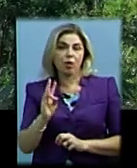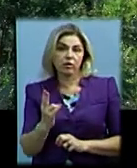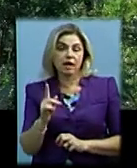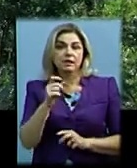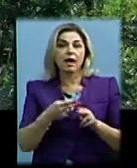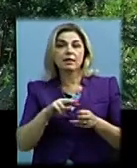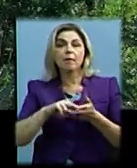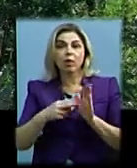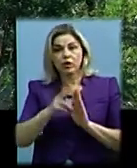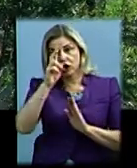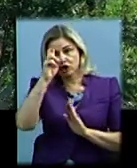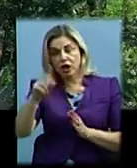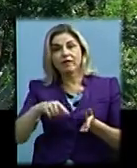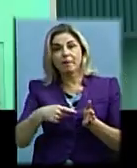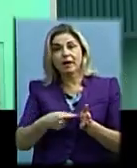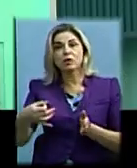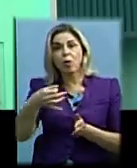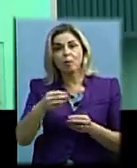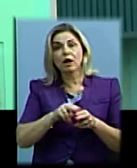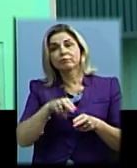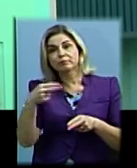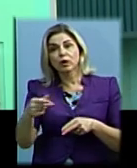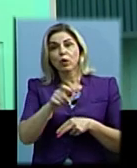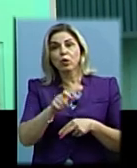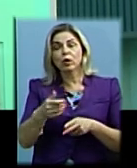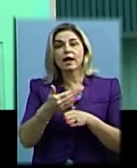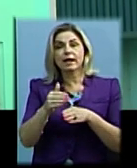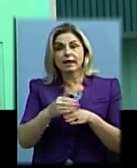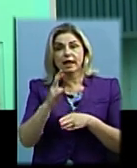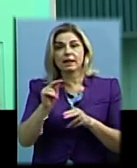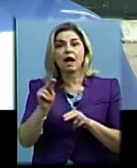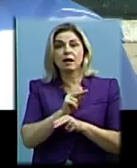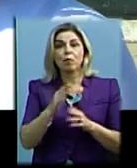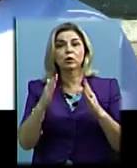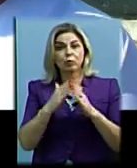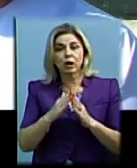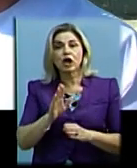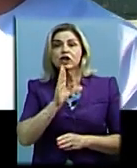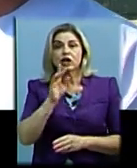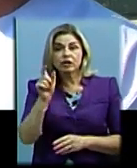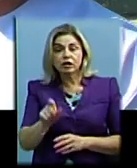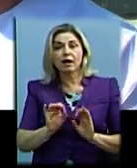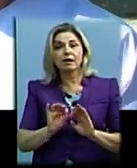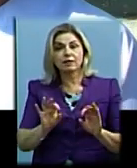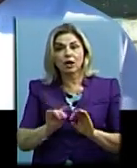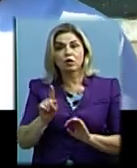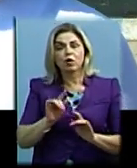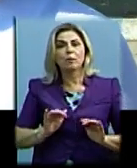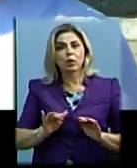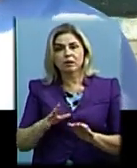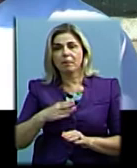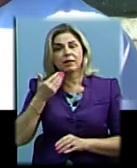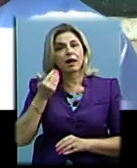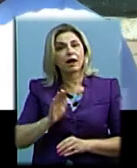проєктом держава, місто та область компенсовують людям кредит на ремонт будинку. Ганна Коренда розповідає, процедура була